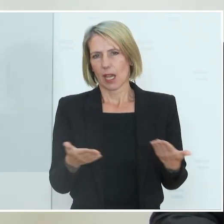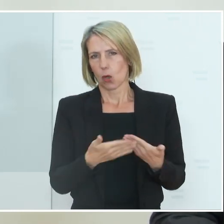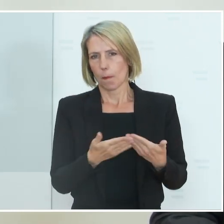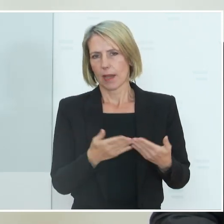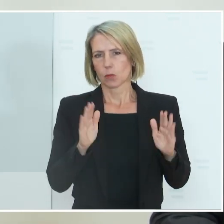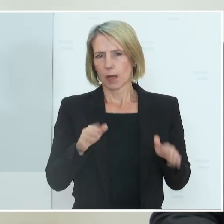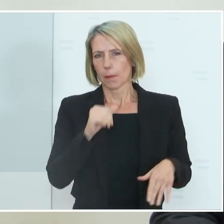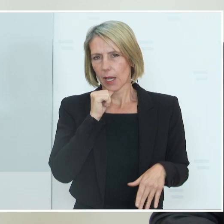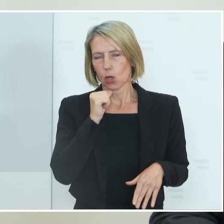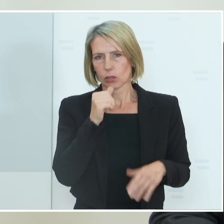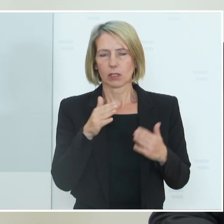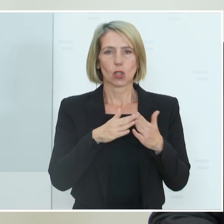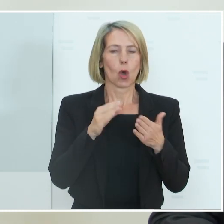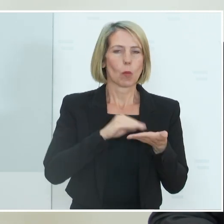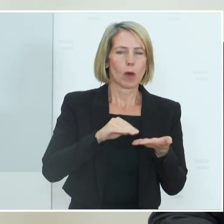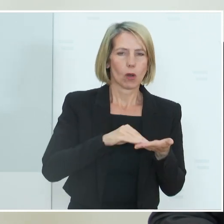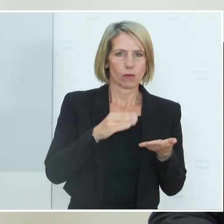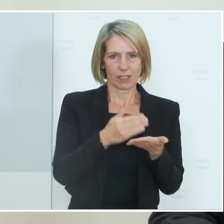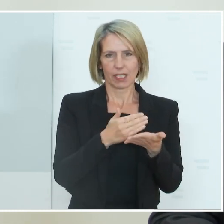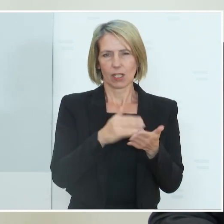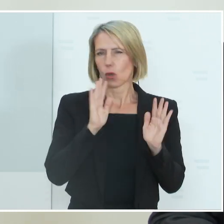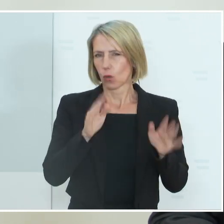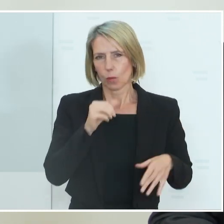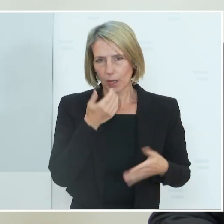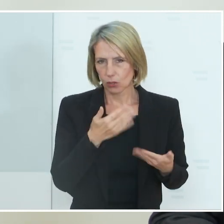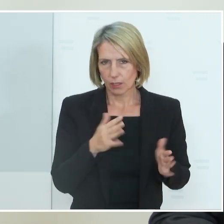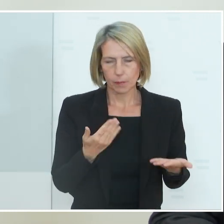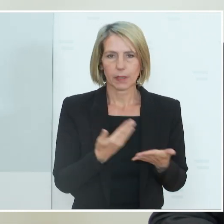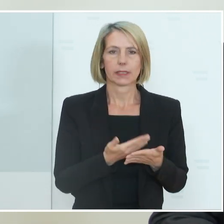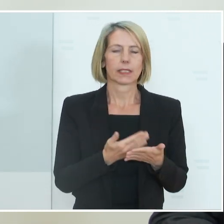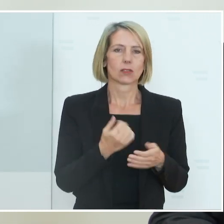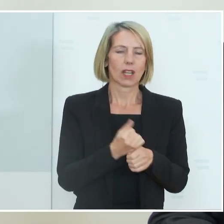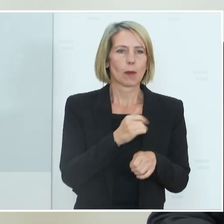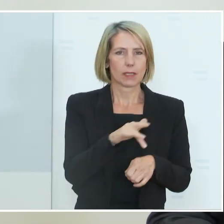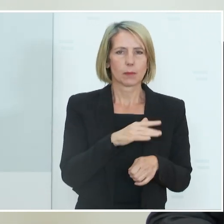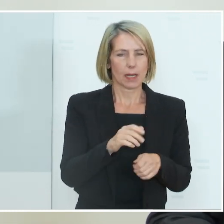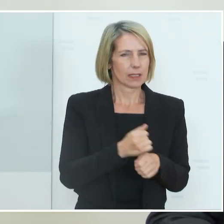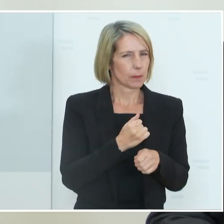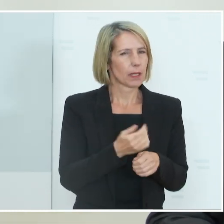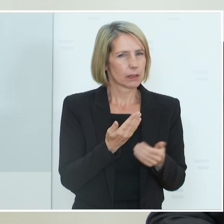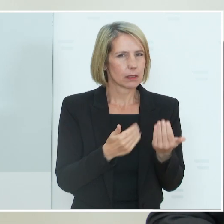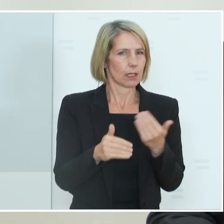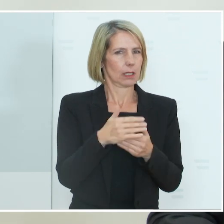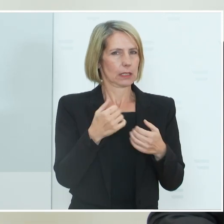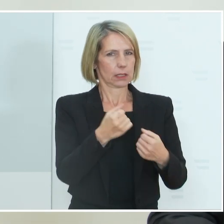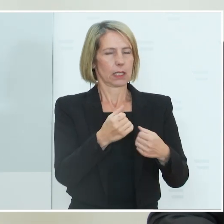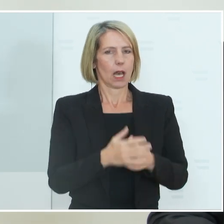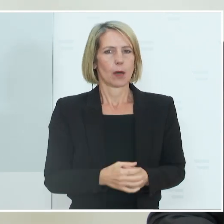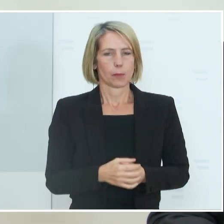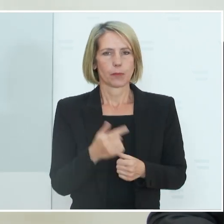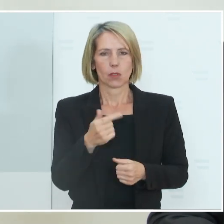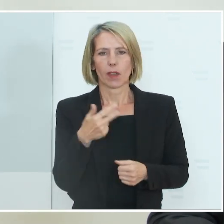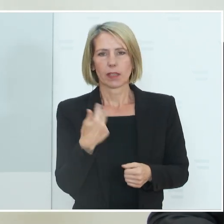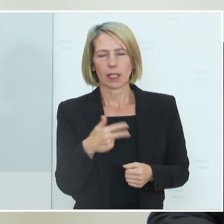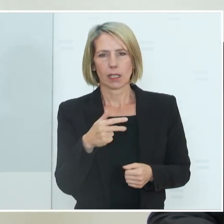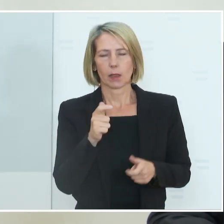keine Homeoffice-Regelungen und so weiter. Also, das macht einfach den Arbeitsplatz sicherer. Es betrifft ja zwei Drittel der Menschen